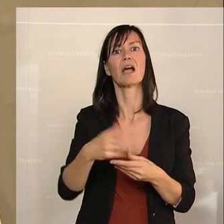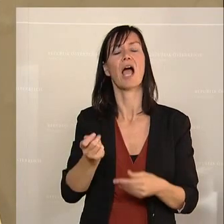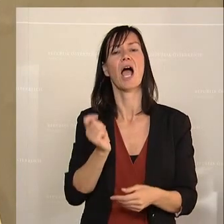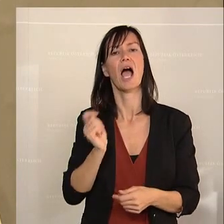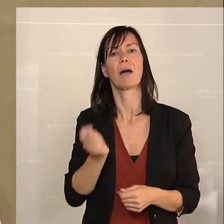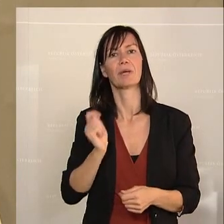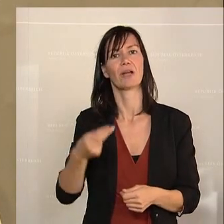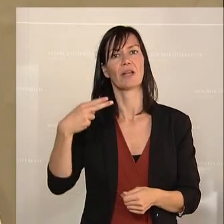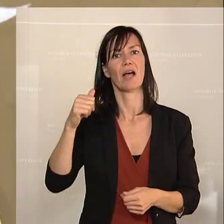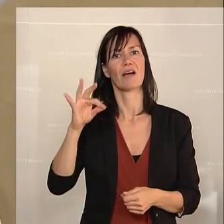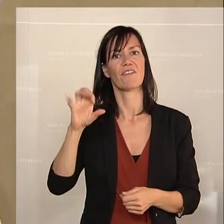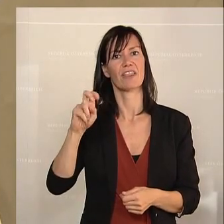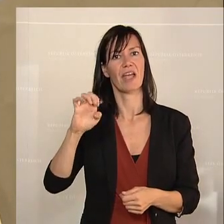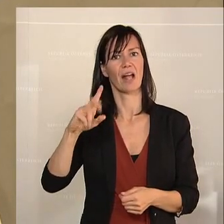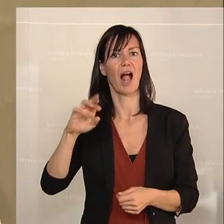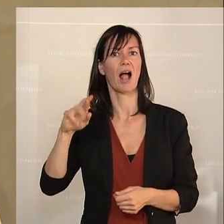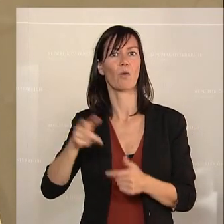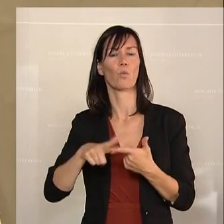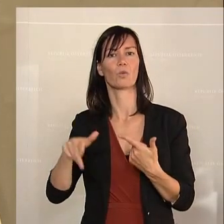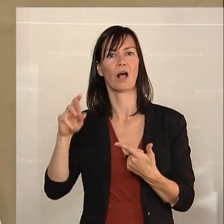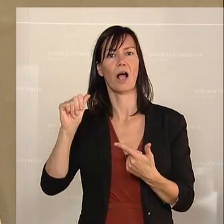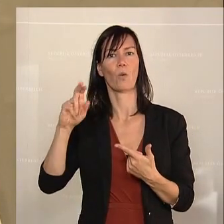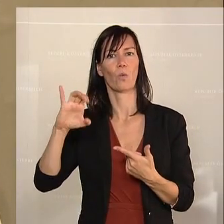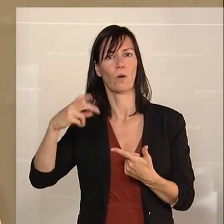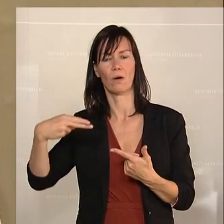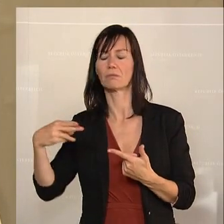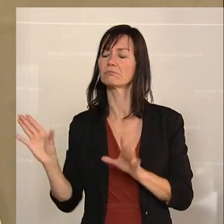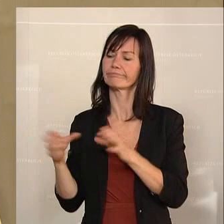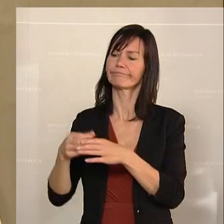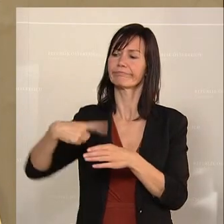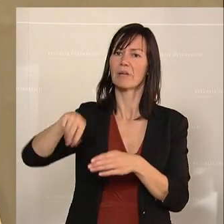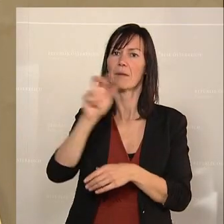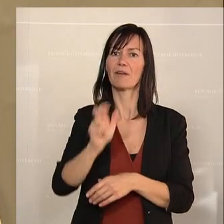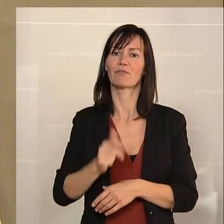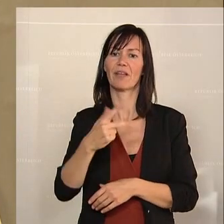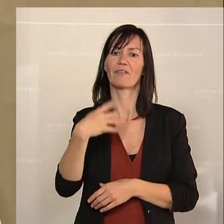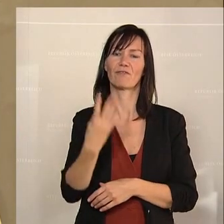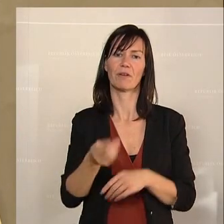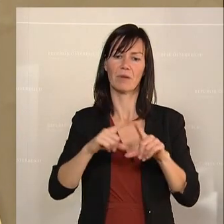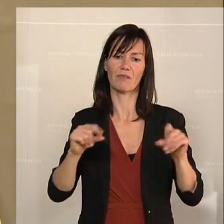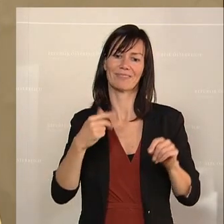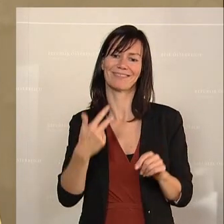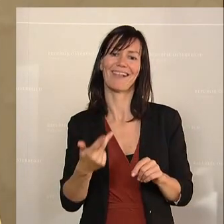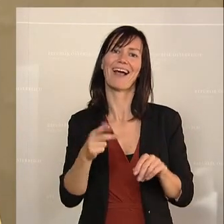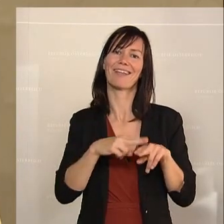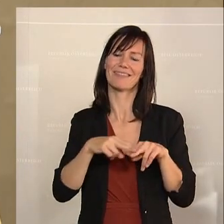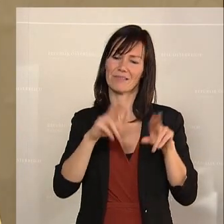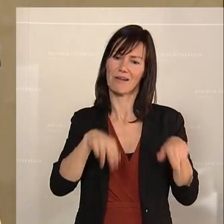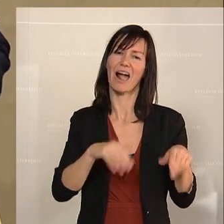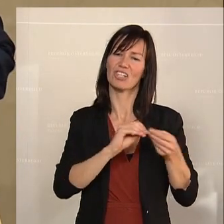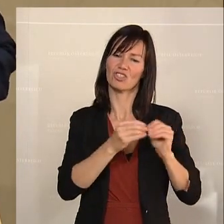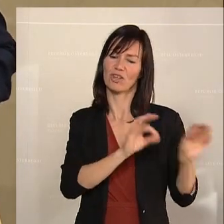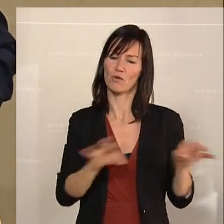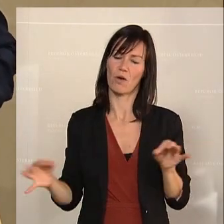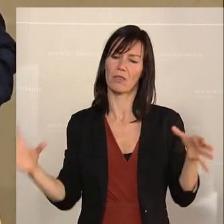Haferlecker und Rauch verlangen. Unter einem wird gemäß § 43 Absatz 3 der Geschäftsordnung des Nationalrates in Verbindung mit